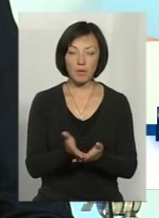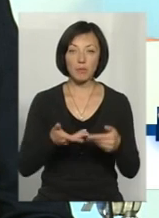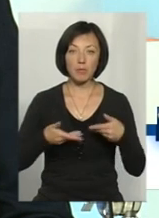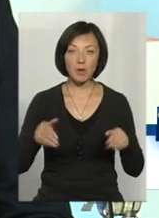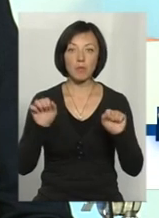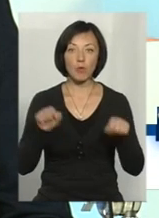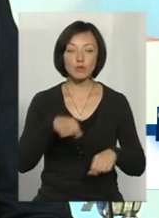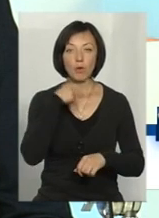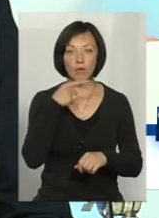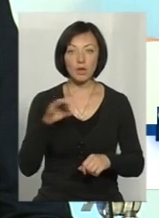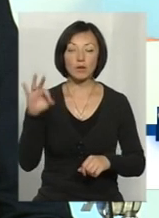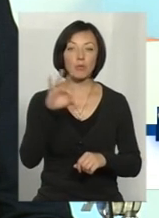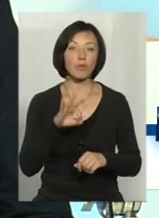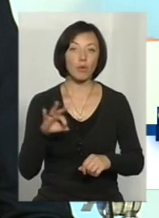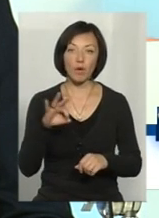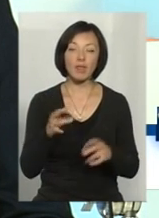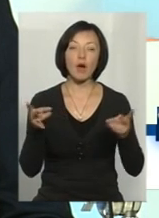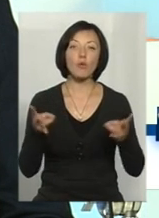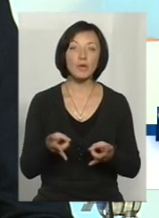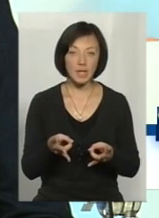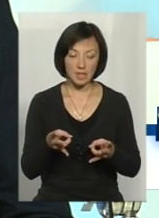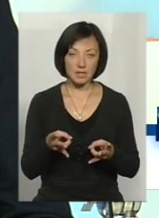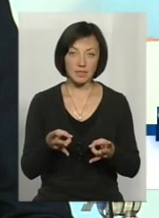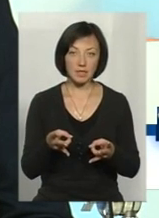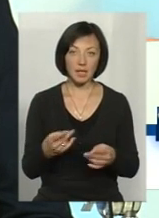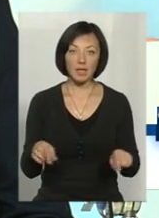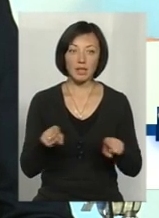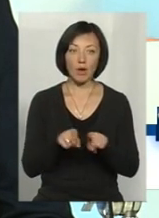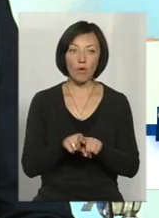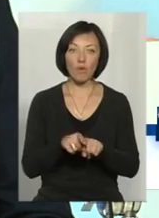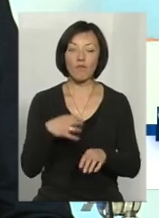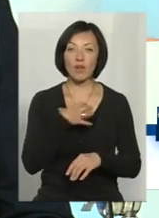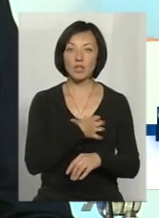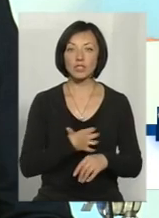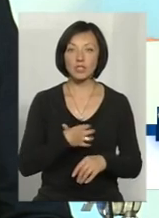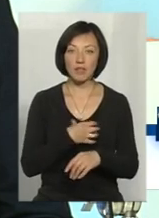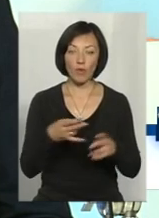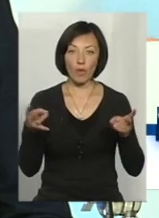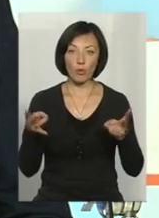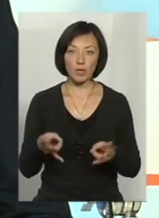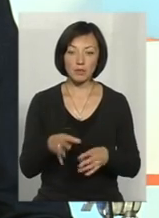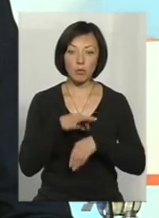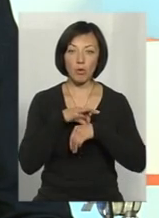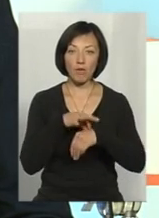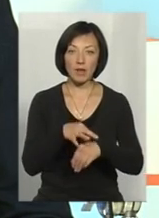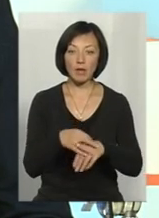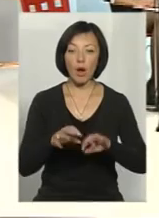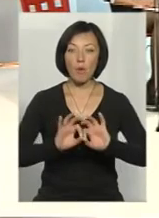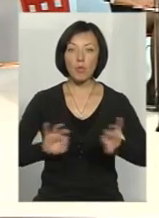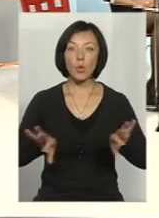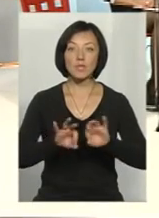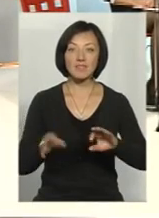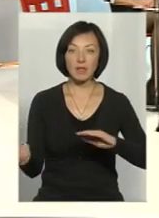можемо говорити про необхідність, таку дуже важливу необхідність проведення просвітницької